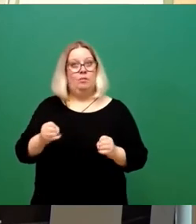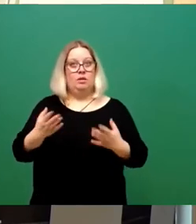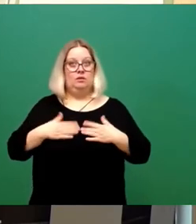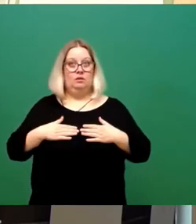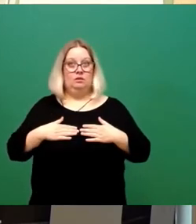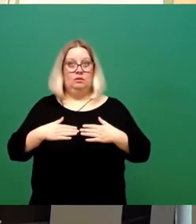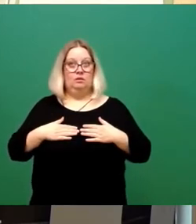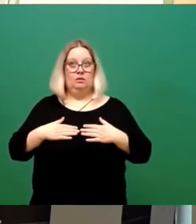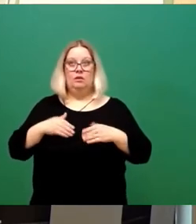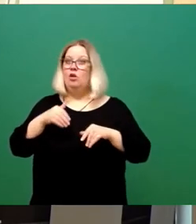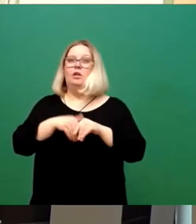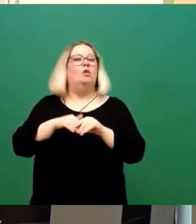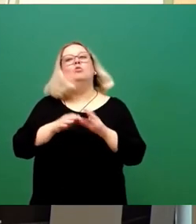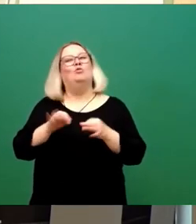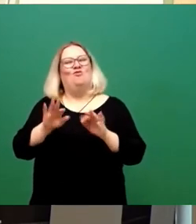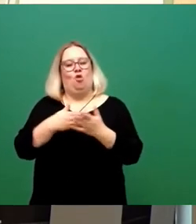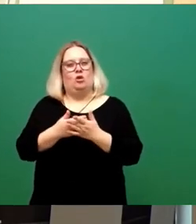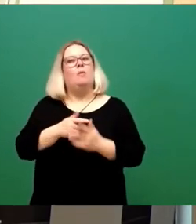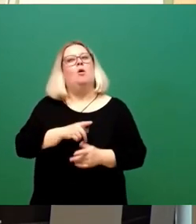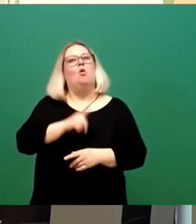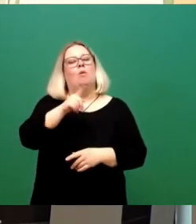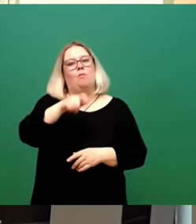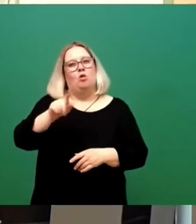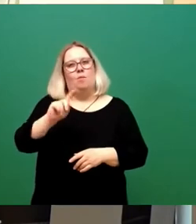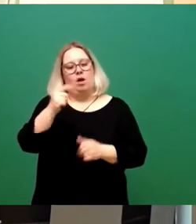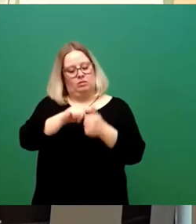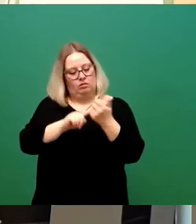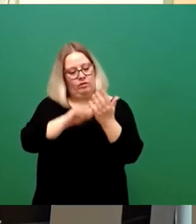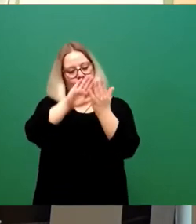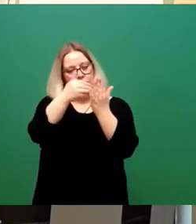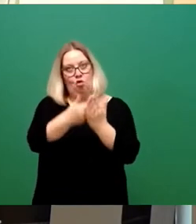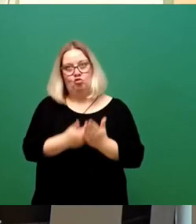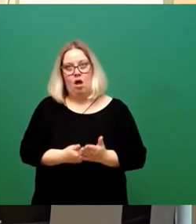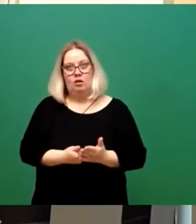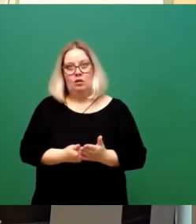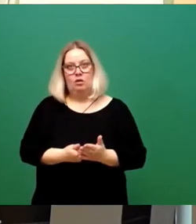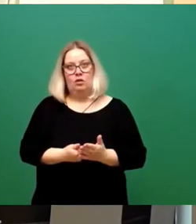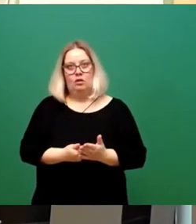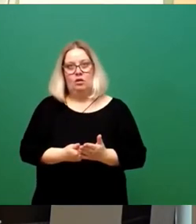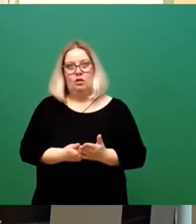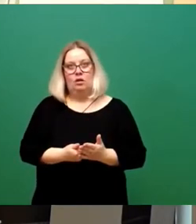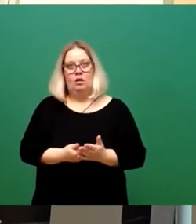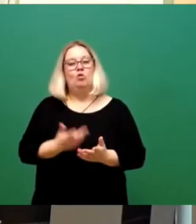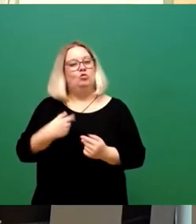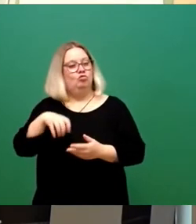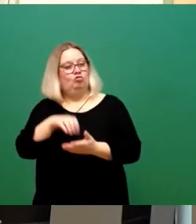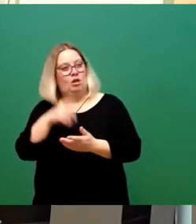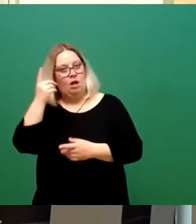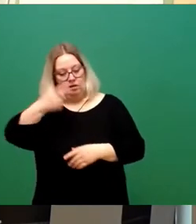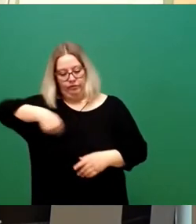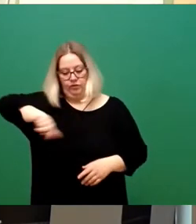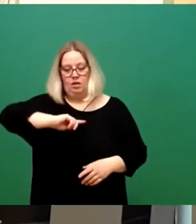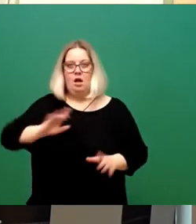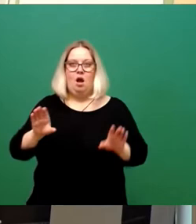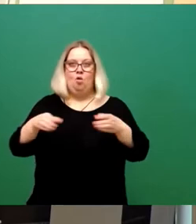inhaltlich guten Vorschlag, aber der Oberbürgermeister hat Vorschläge unterbreitet und der Stadtrat, in dem Fall jetzt der Ausschuss,